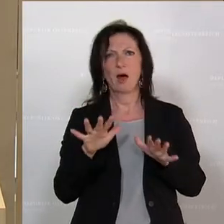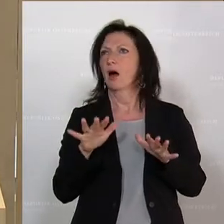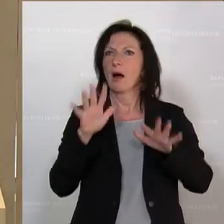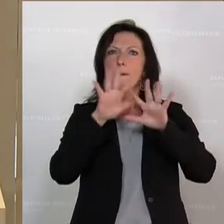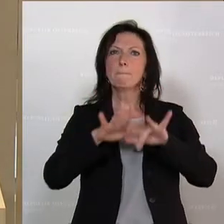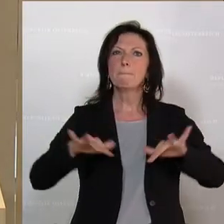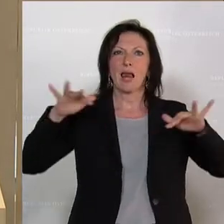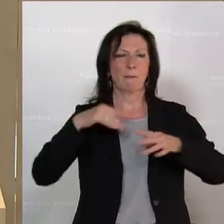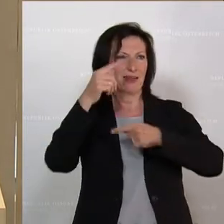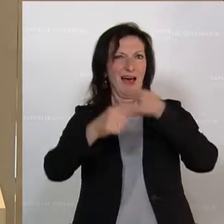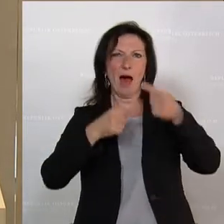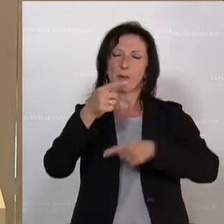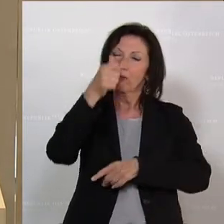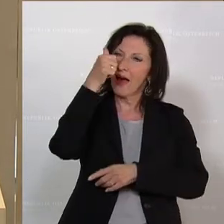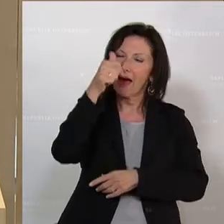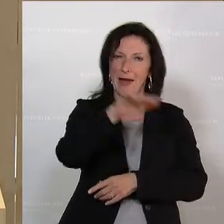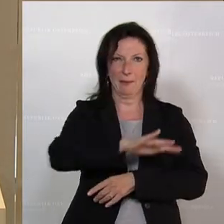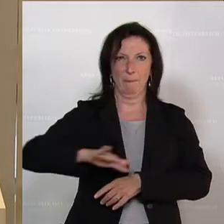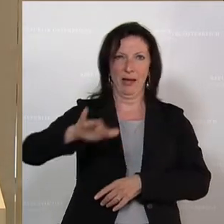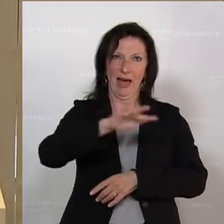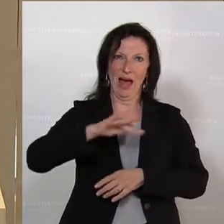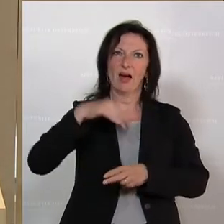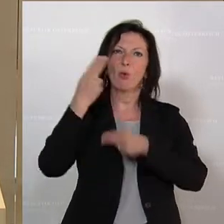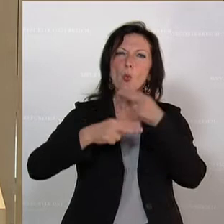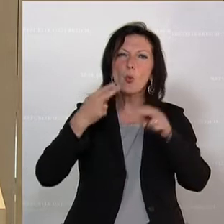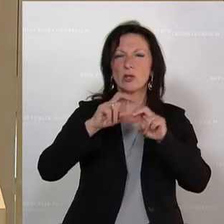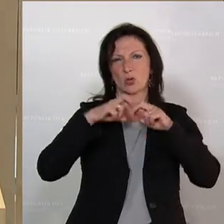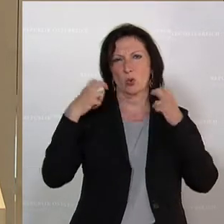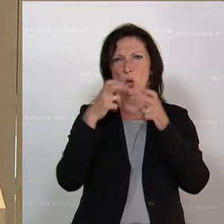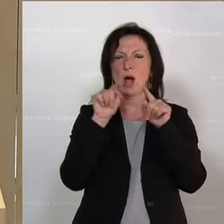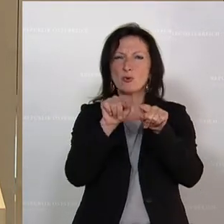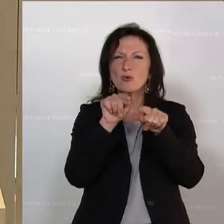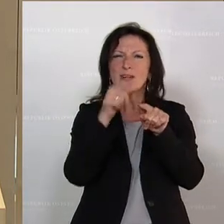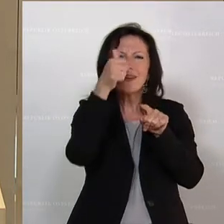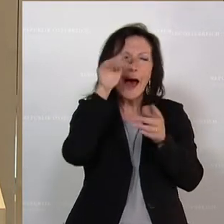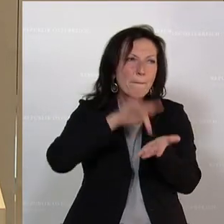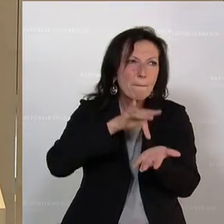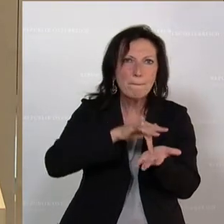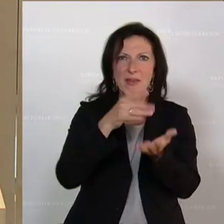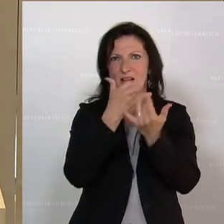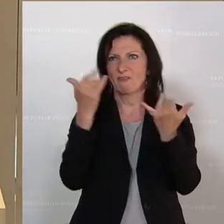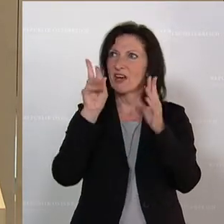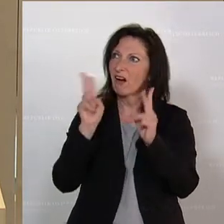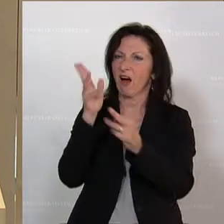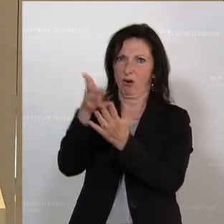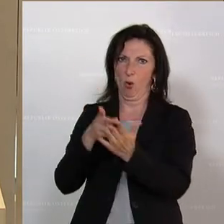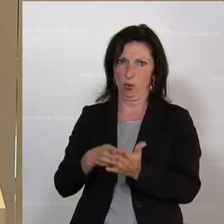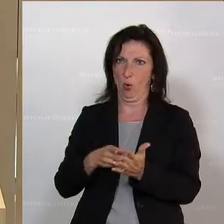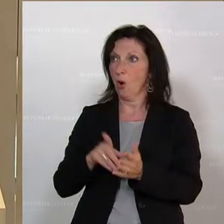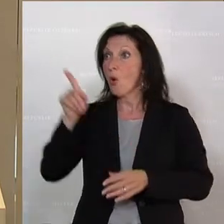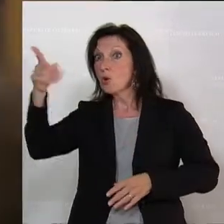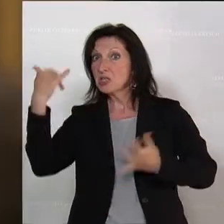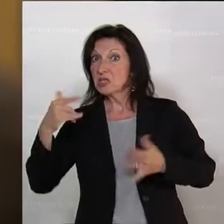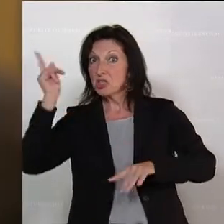gelebten Parlamentarismus, einer davon, der was für uns gekämpft hat, ist der Werner Kogler, by the way, nämlich den Untersuchungsausschuss schlecht machen. Nein, das werden wir nicht.